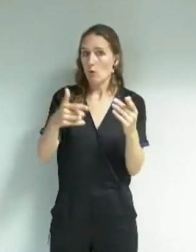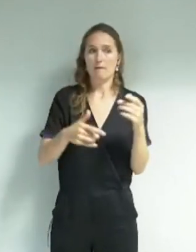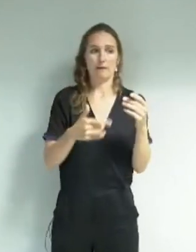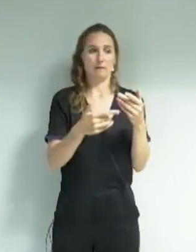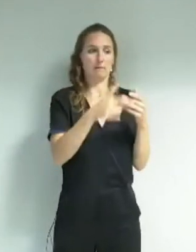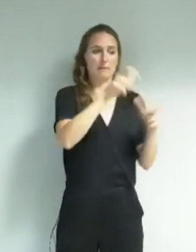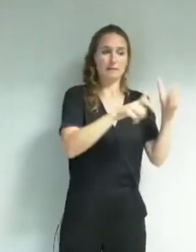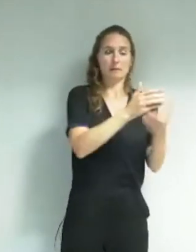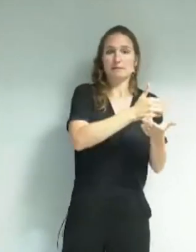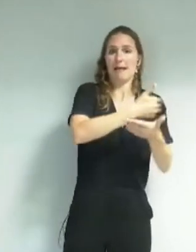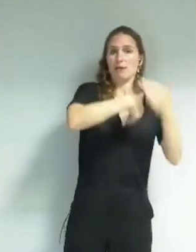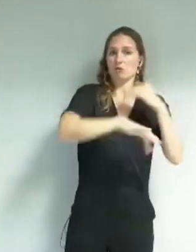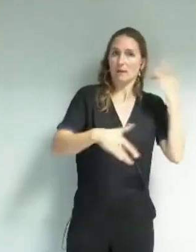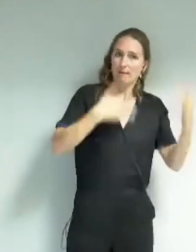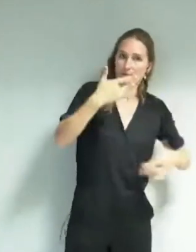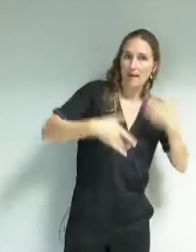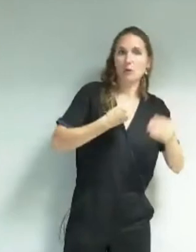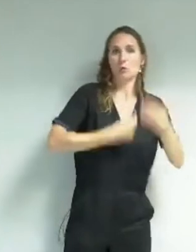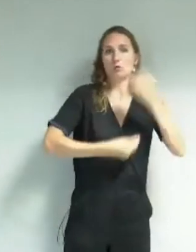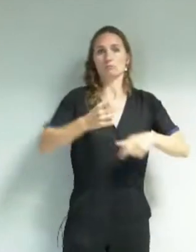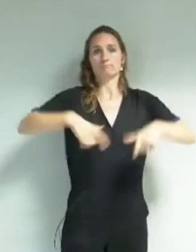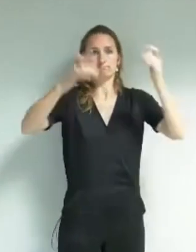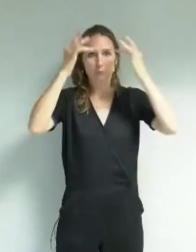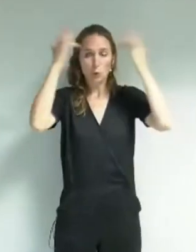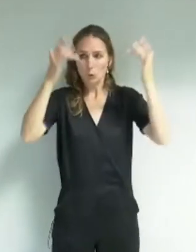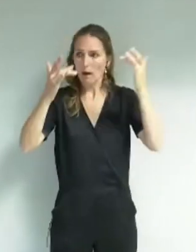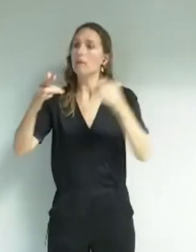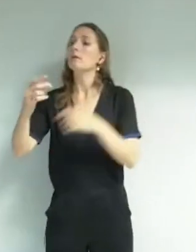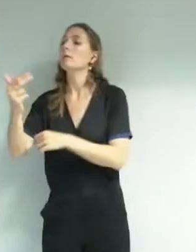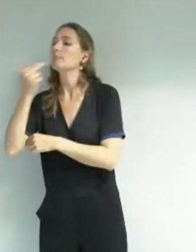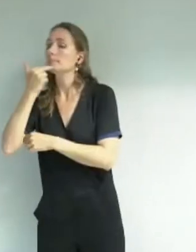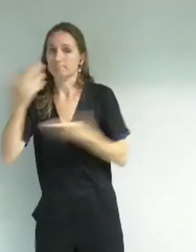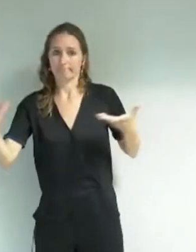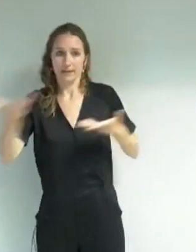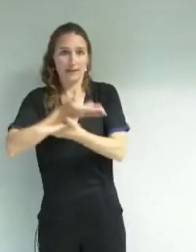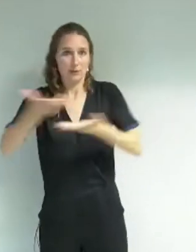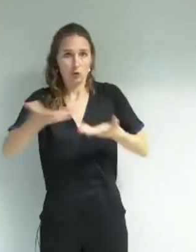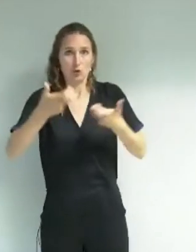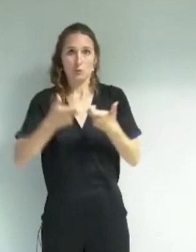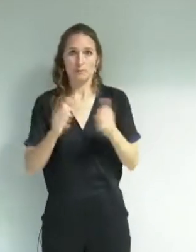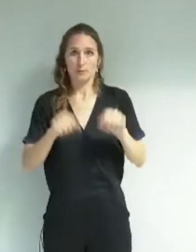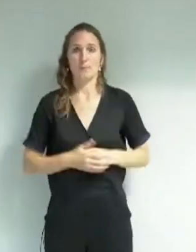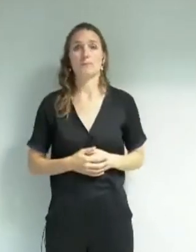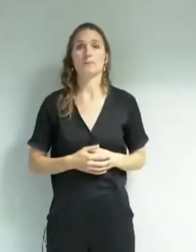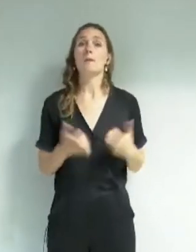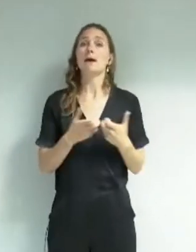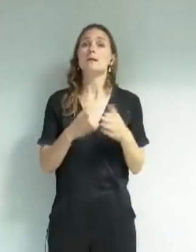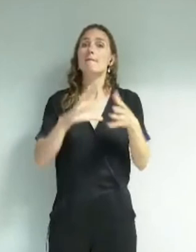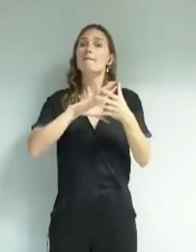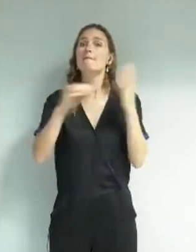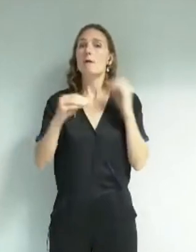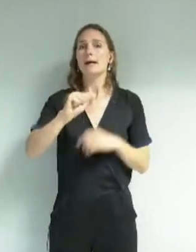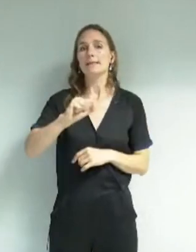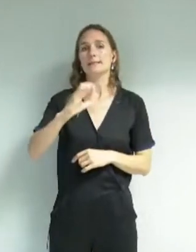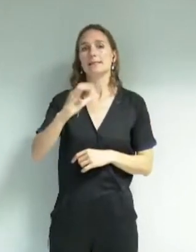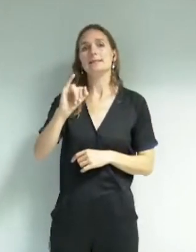municipaux et entre usagers et usagères. Le modèle de la SCIC de la Belle Électrique pourrait être développé dans